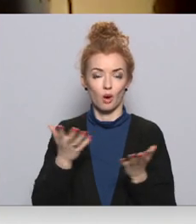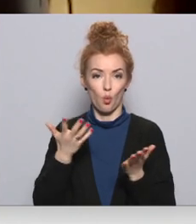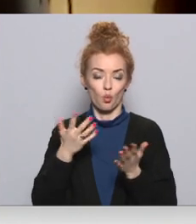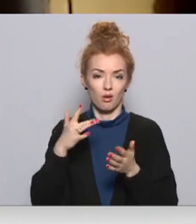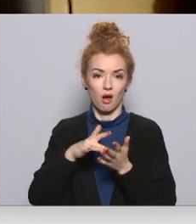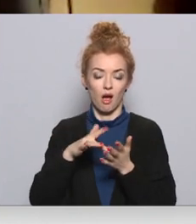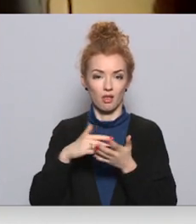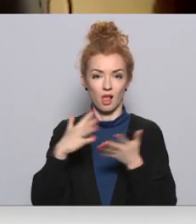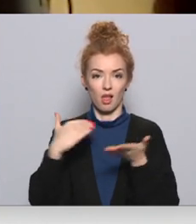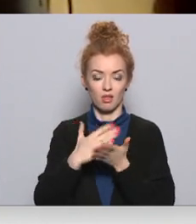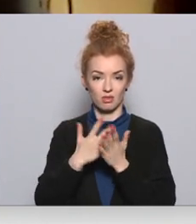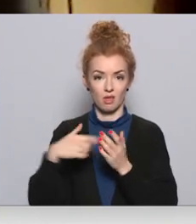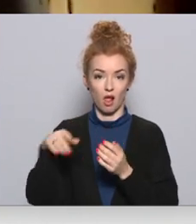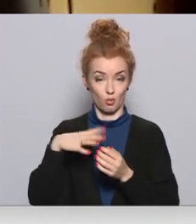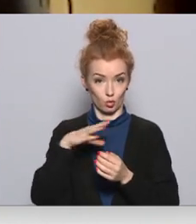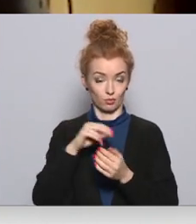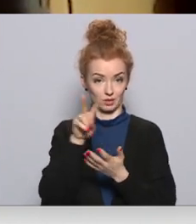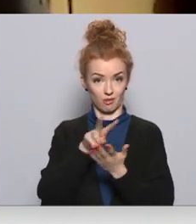lielākā daļa mūsu paudas las.